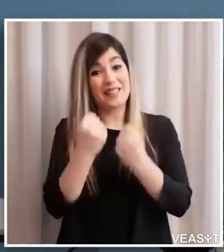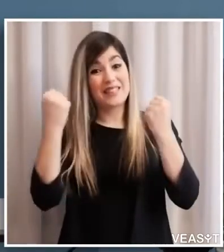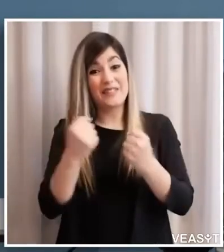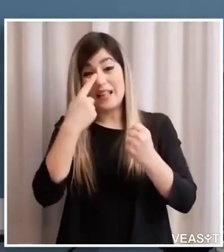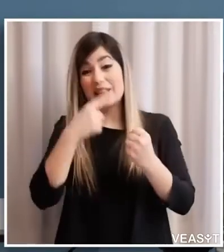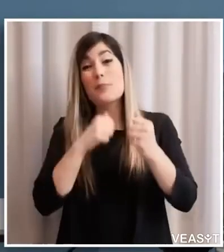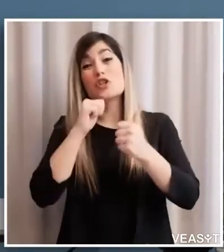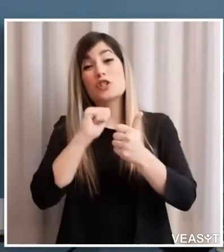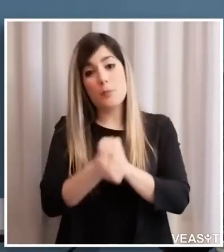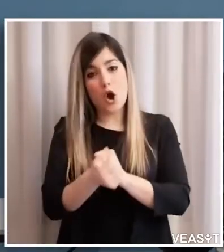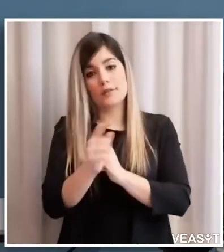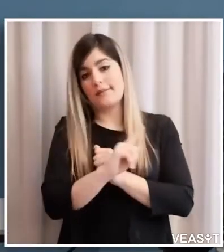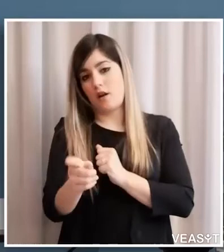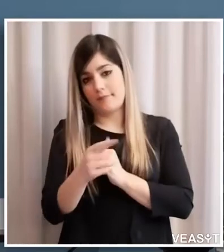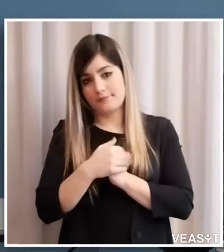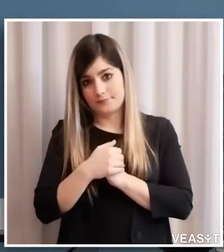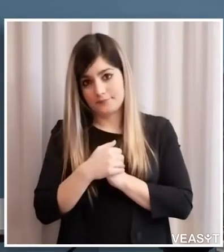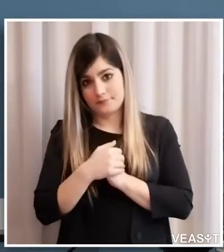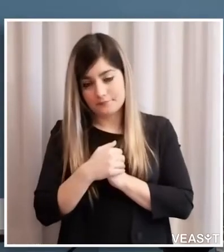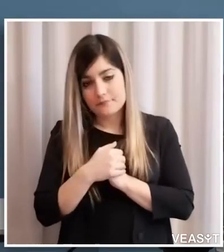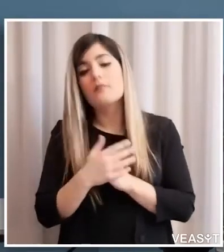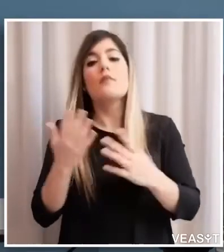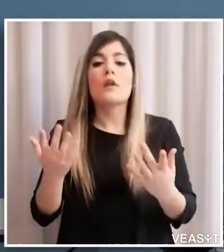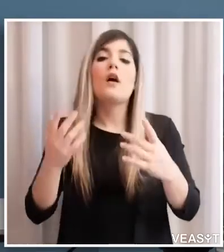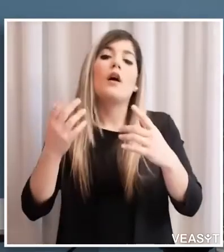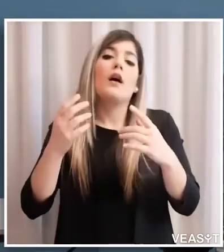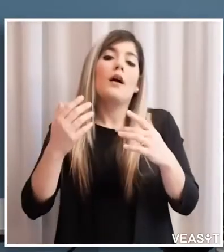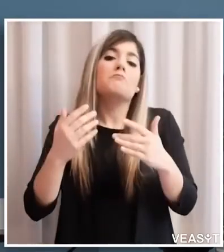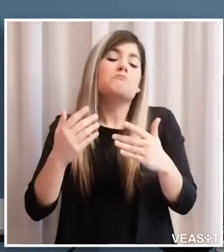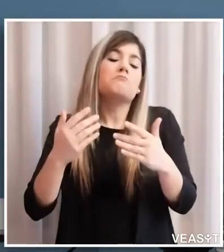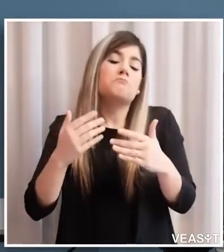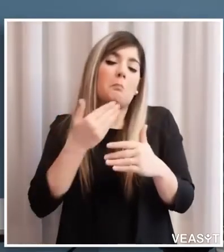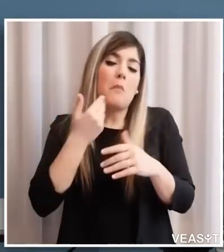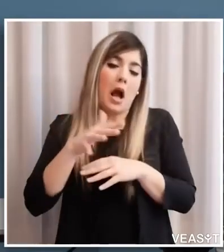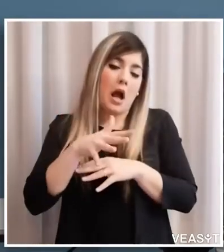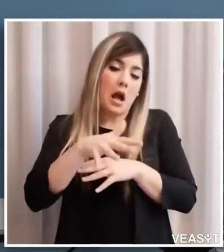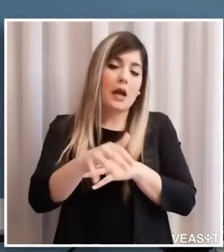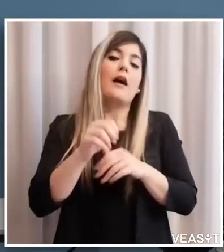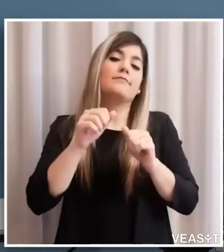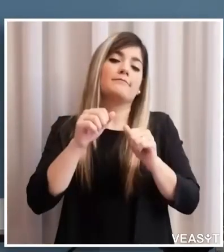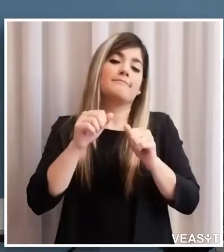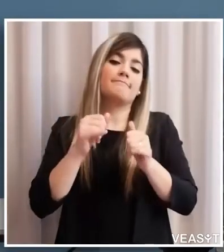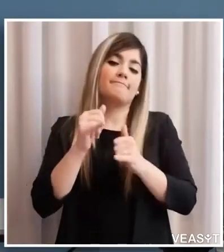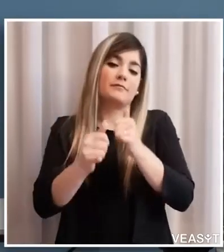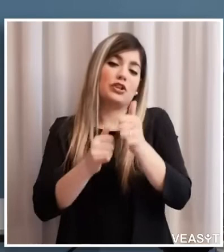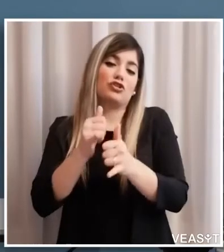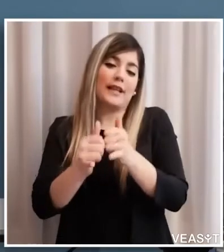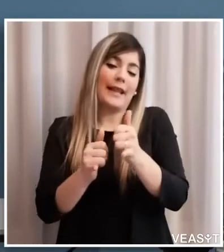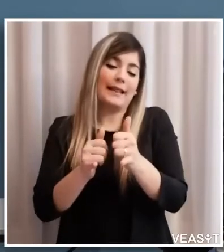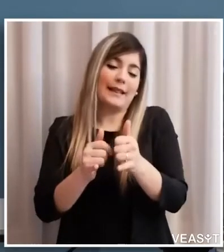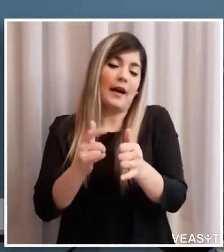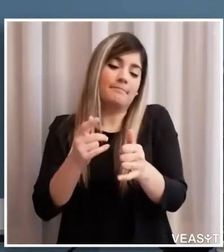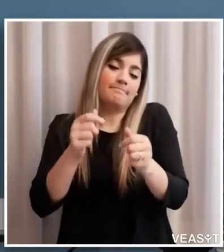breve dove si prevederà anche che questa attività sportiva sarà riemessa se esercitata